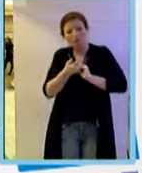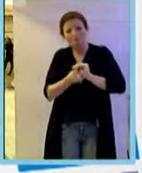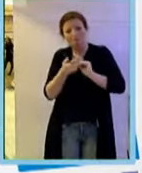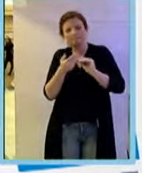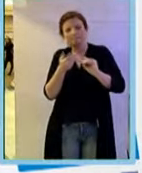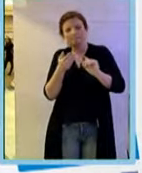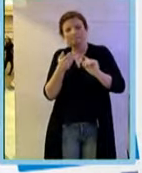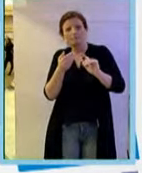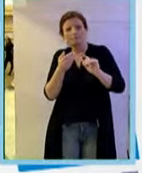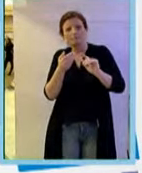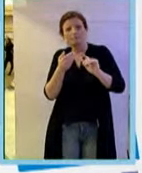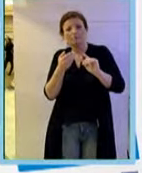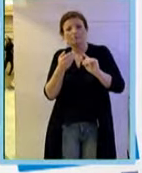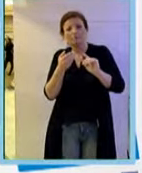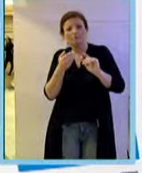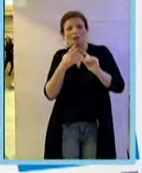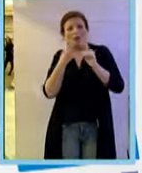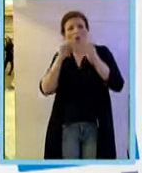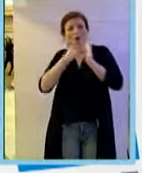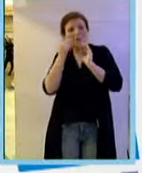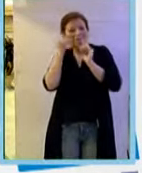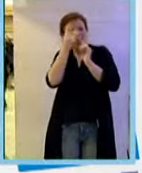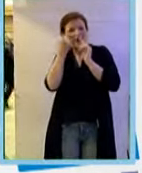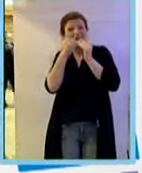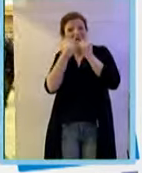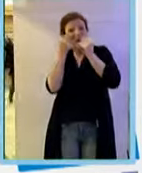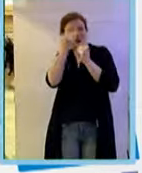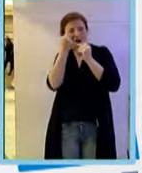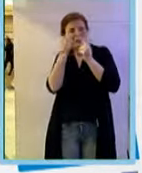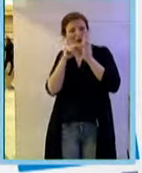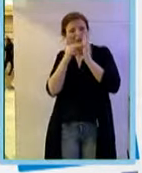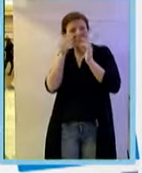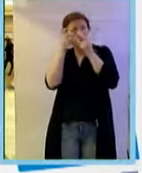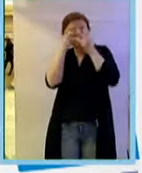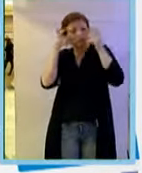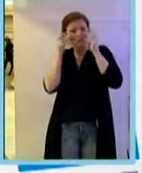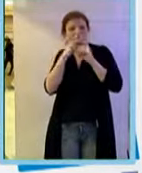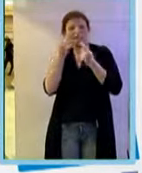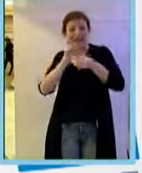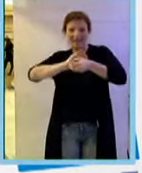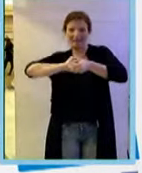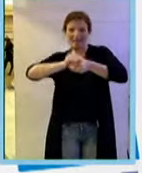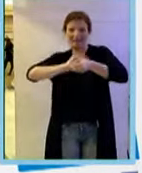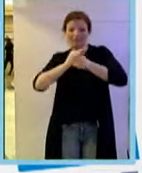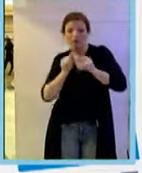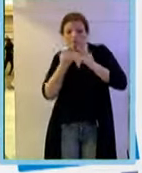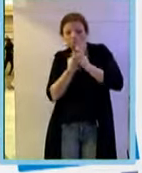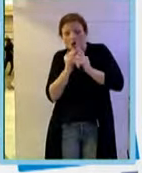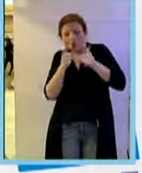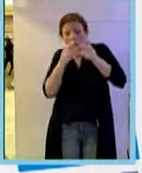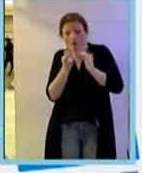dell'iride, c'è una neovascularizzazione dell'iride che significava che la retina produce un fattore che